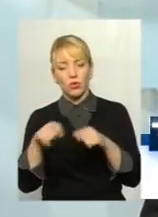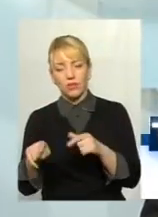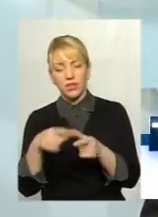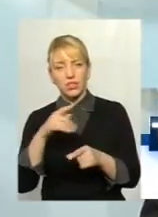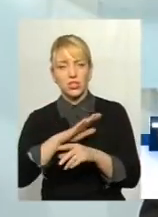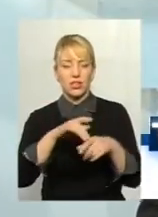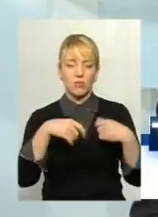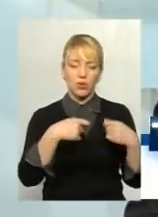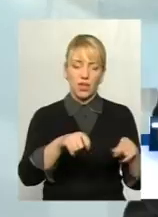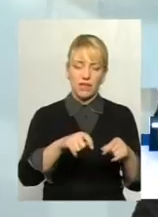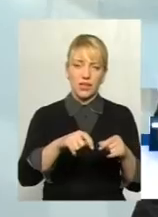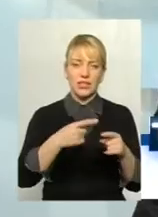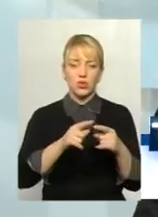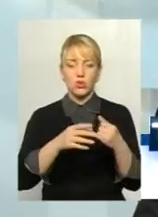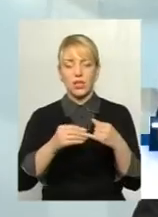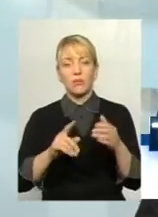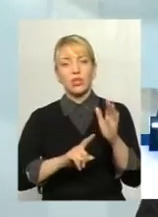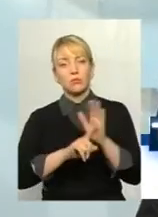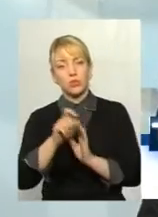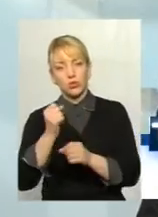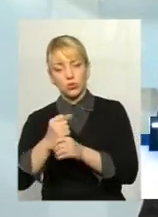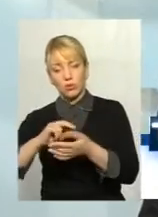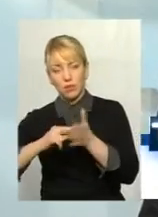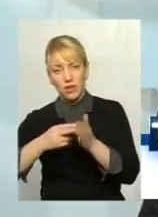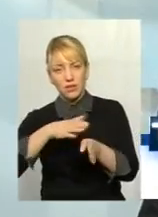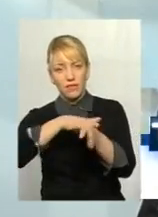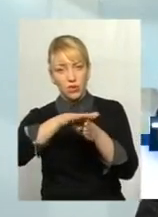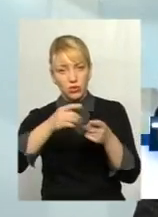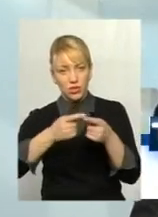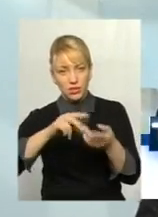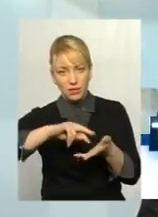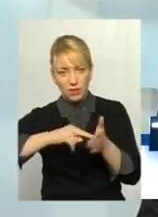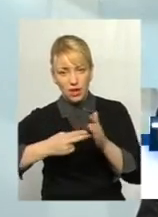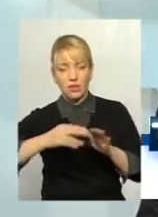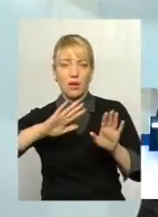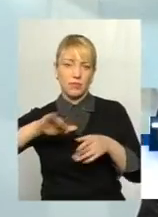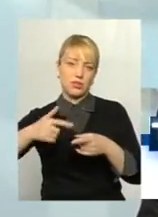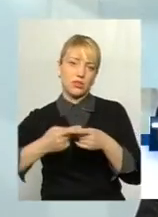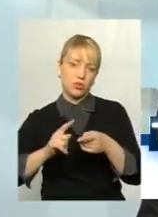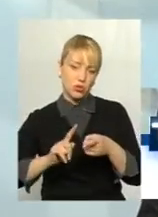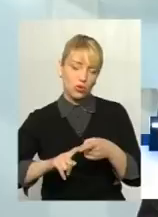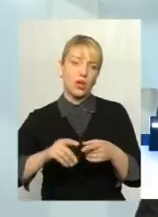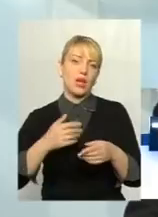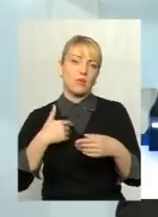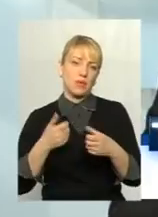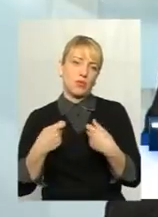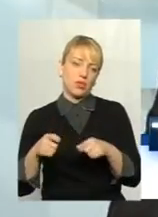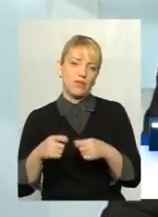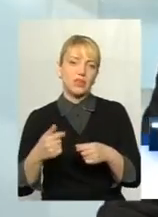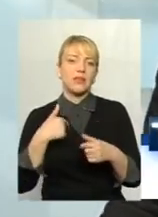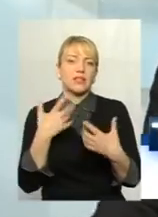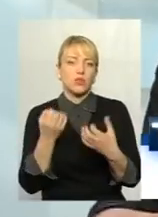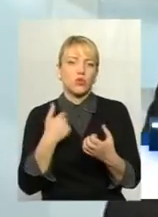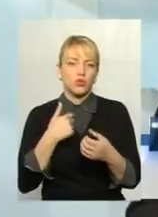розробити дорожню карту, виконати її, а після цього приходити до цього питання. Нас хочуть зараз взяти просто нахрапом, кинути нас в ту пучину,